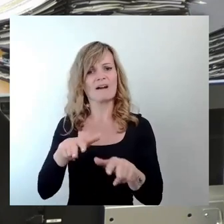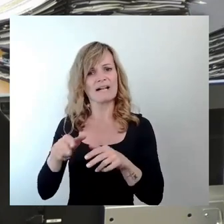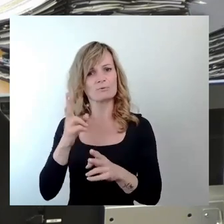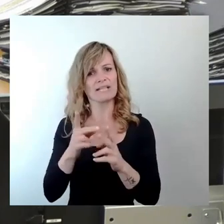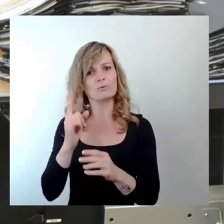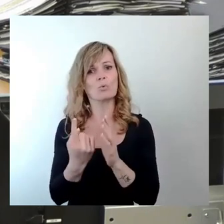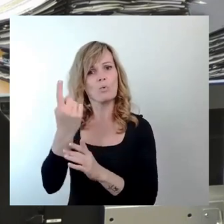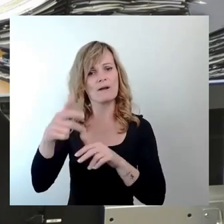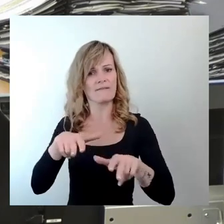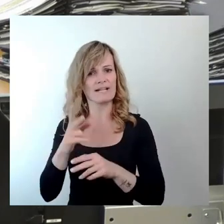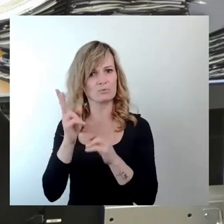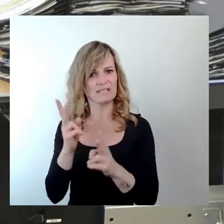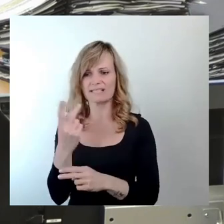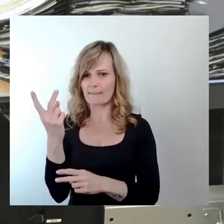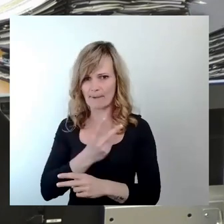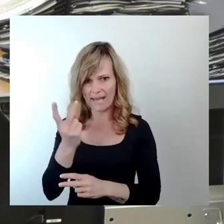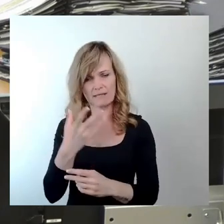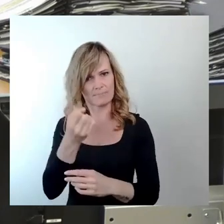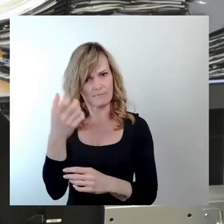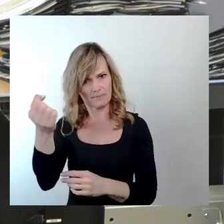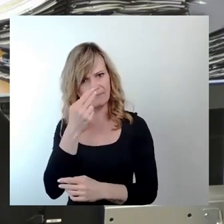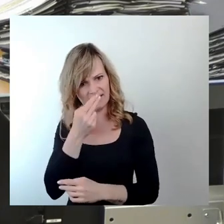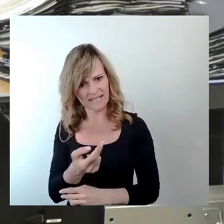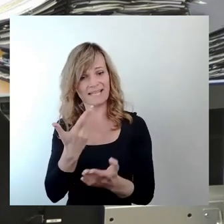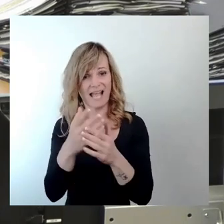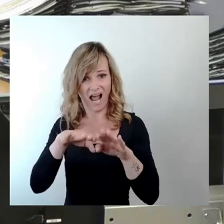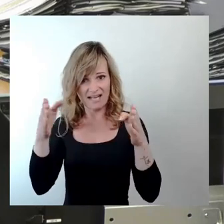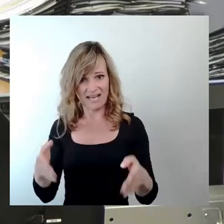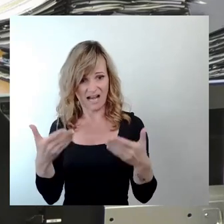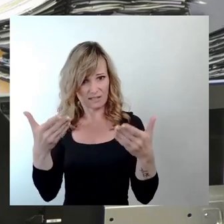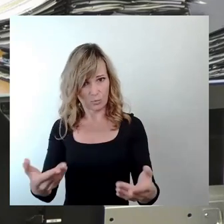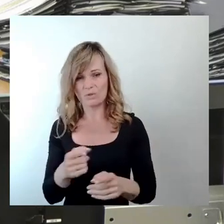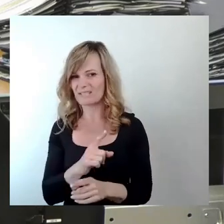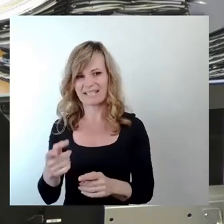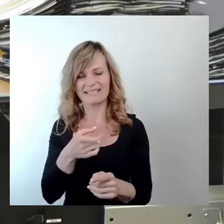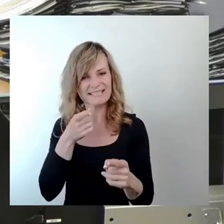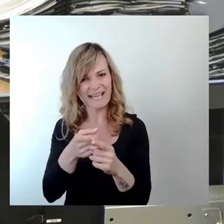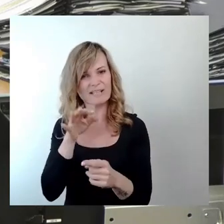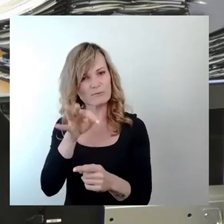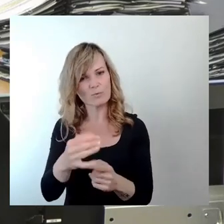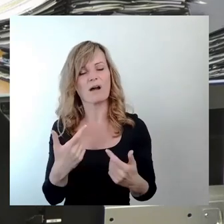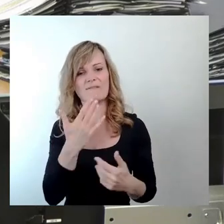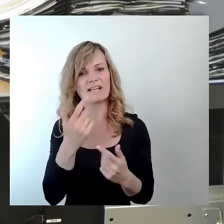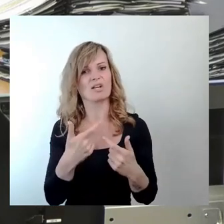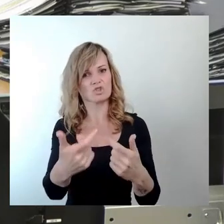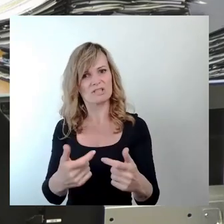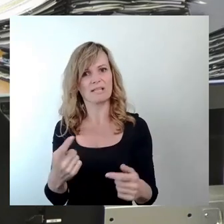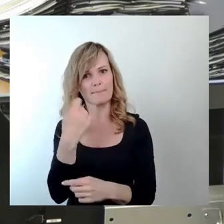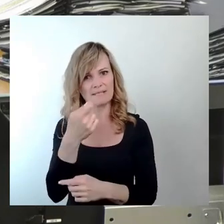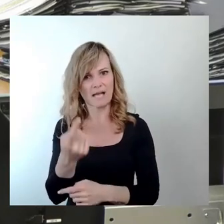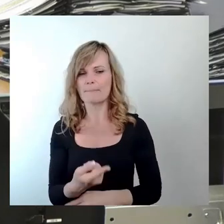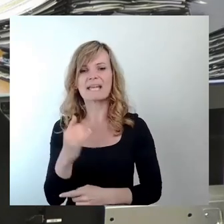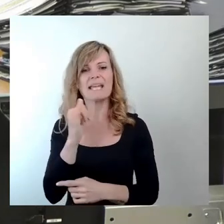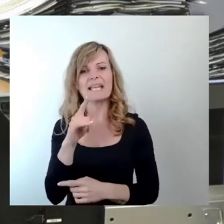festgestellt, die jetzt dort befindlichen Anlagen, die nicht unmittelbar für den Betrieb der Wasserskianlage notwendig sind, wurden illegal errichtet in einem